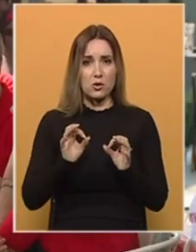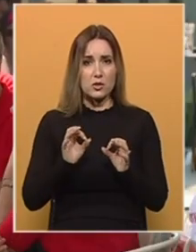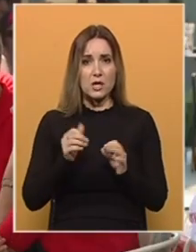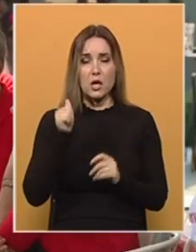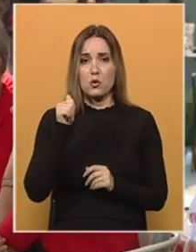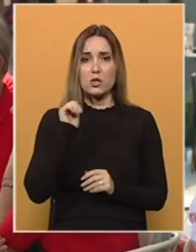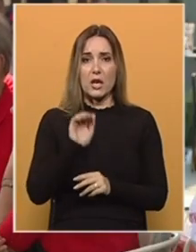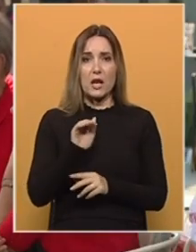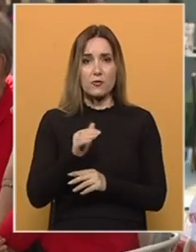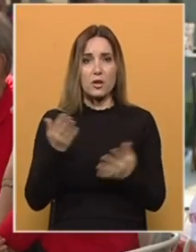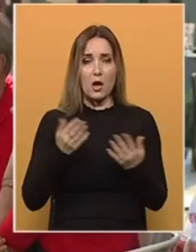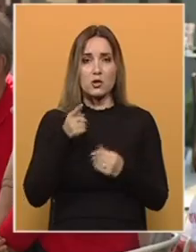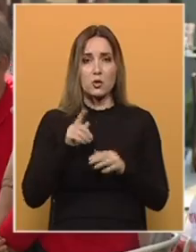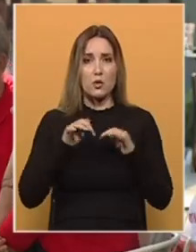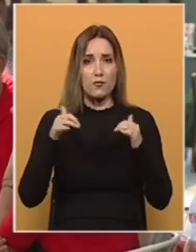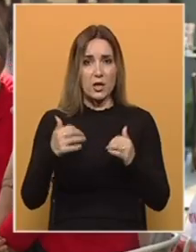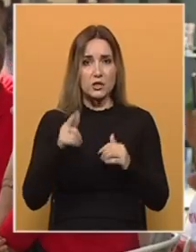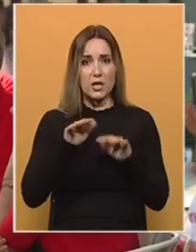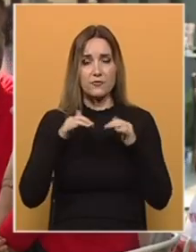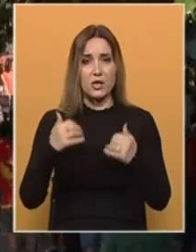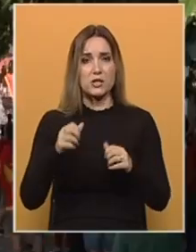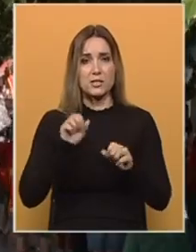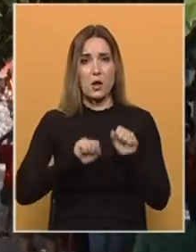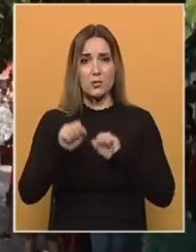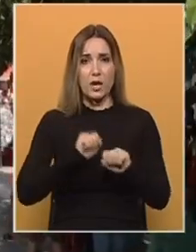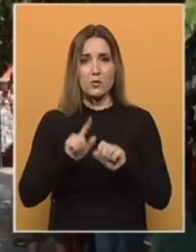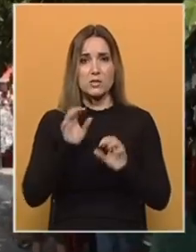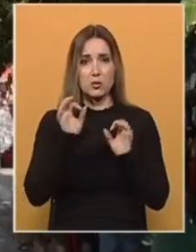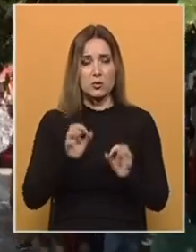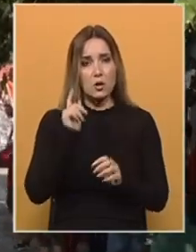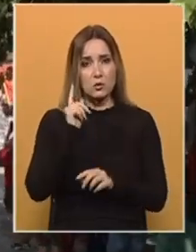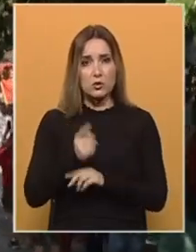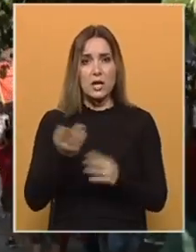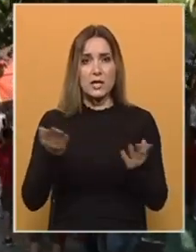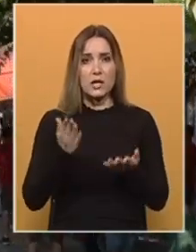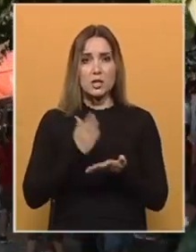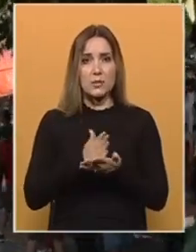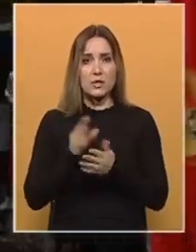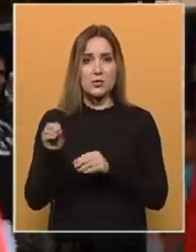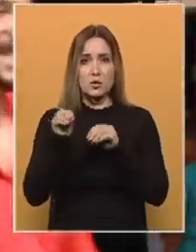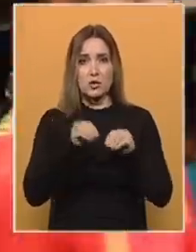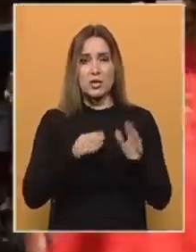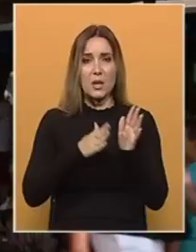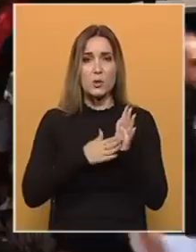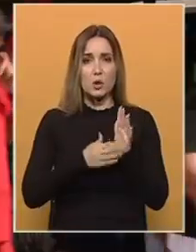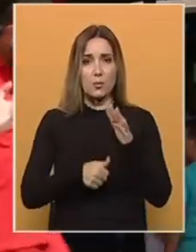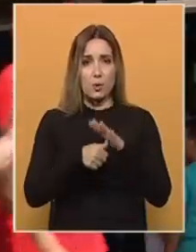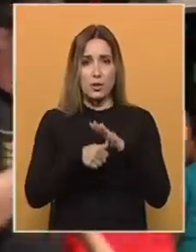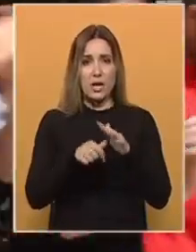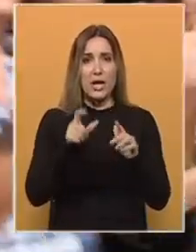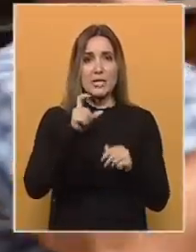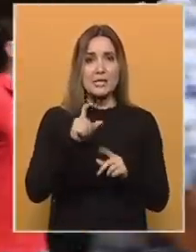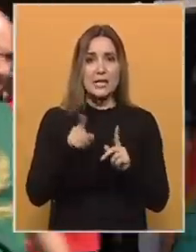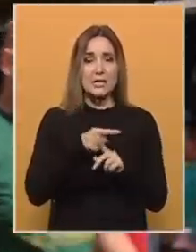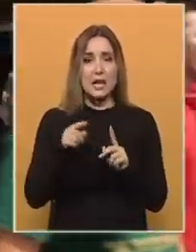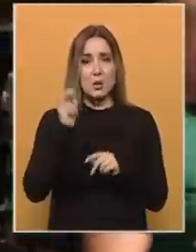jučer je najavio kako će to Viječe te Viječe za obranu i sigurnost odlučiti gdje će biti ustoličenje Metropolita na Cetinju